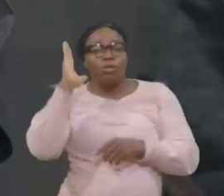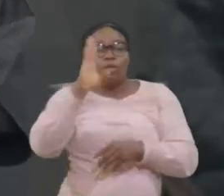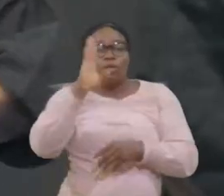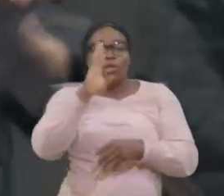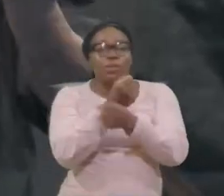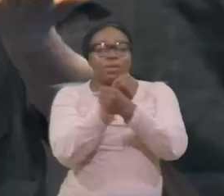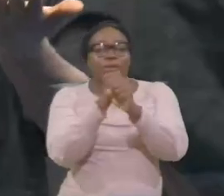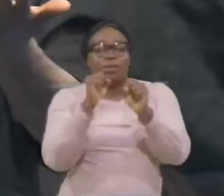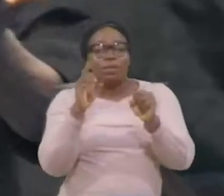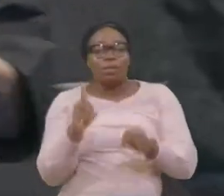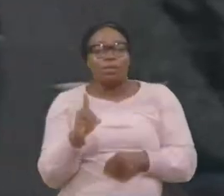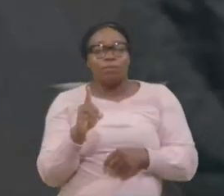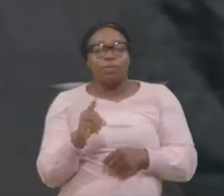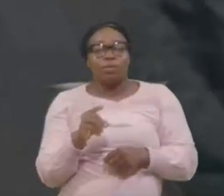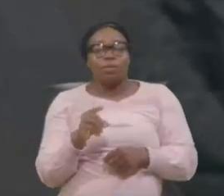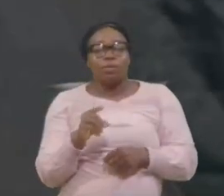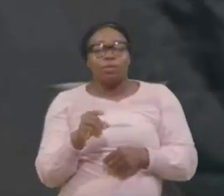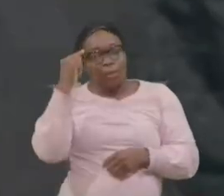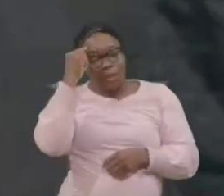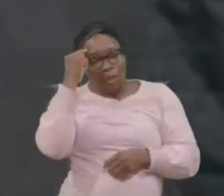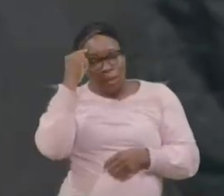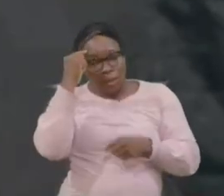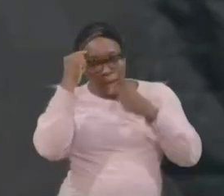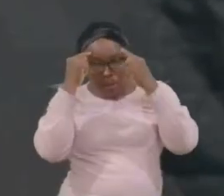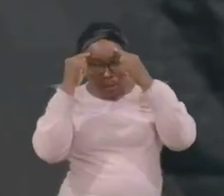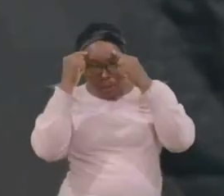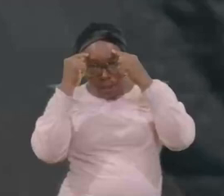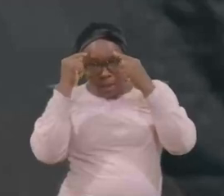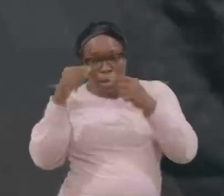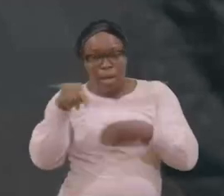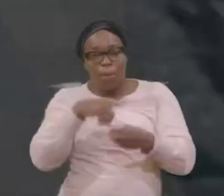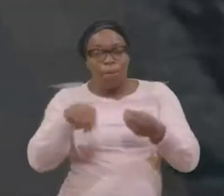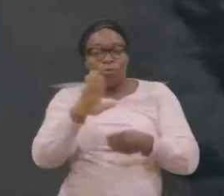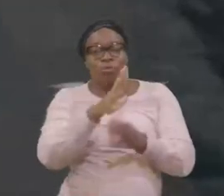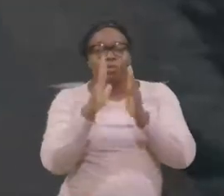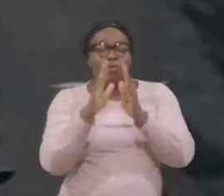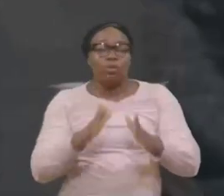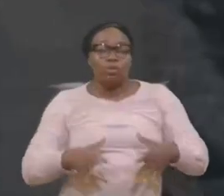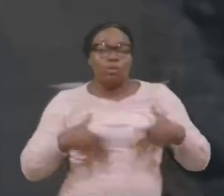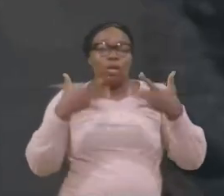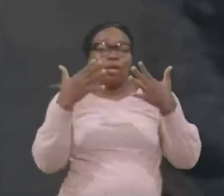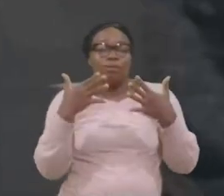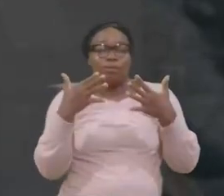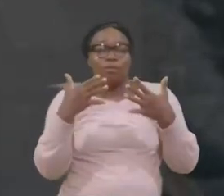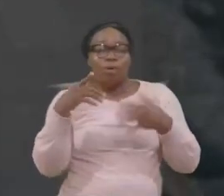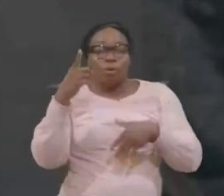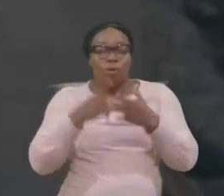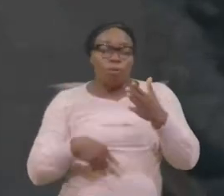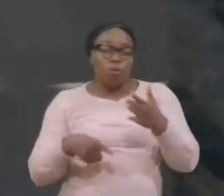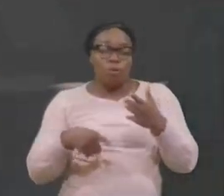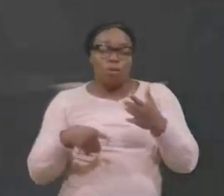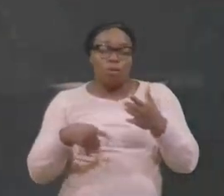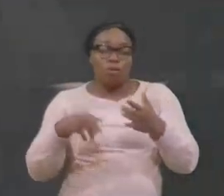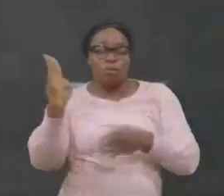Sauvé, Pense à ta vie maintenant, Ce que l'agitation, Et l'insouciance, Ont